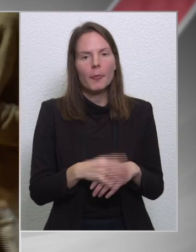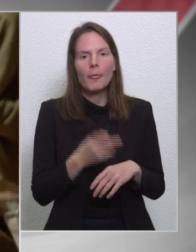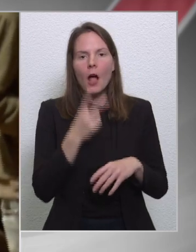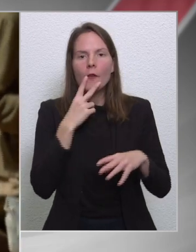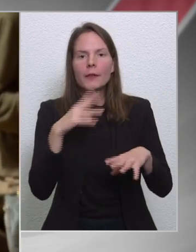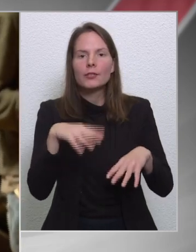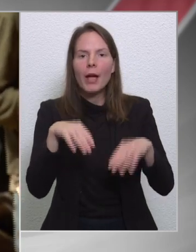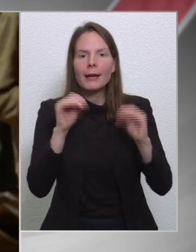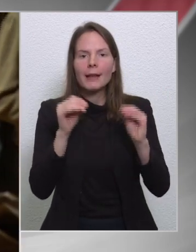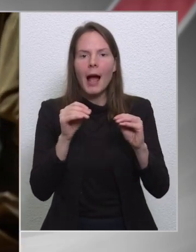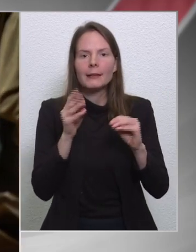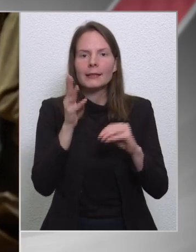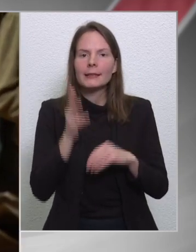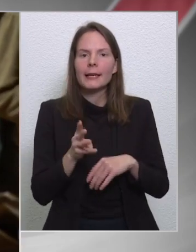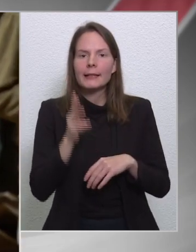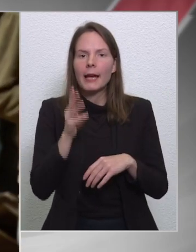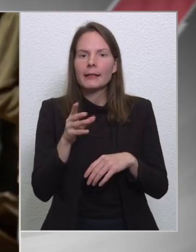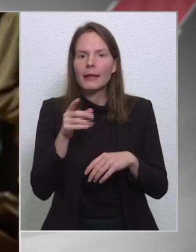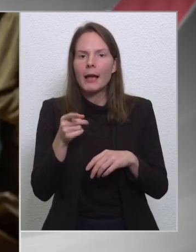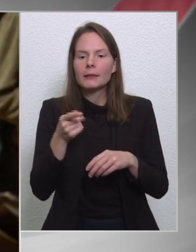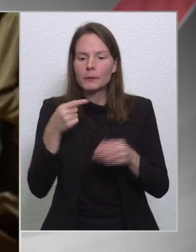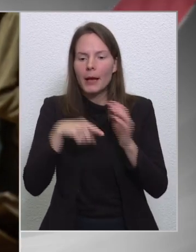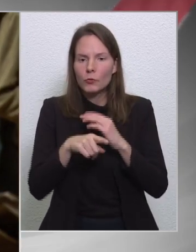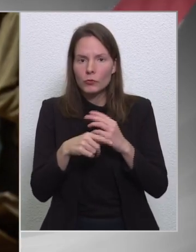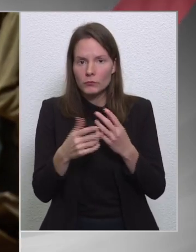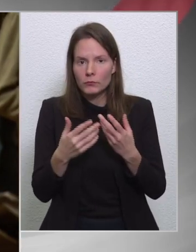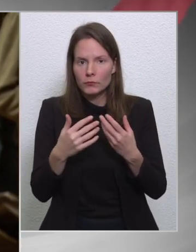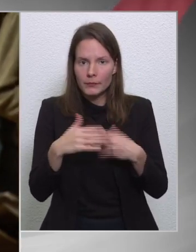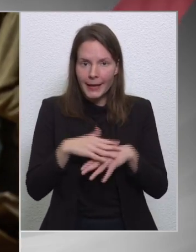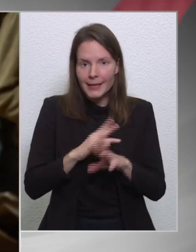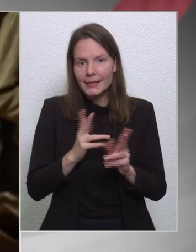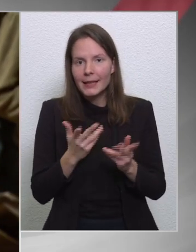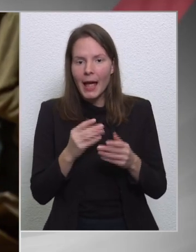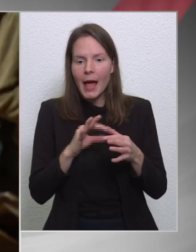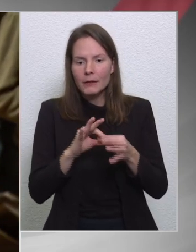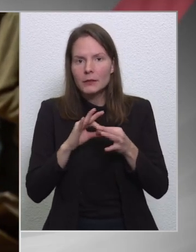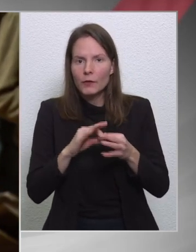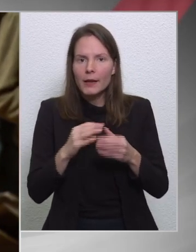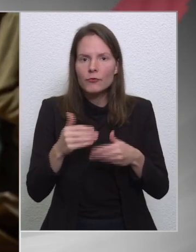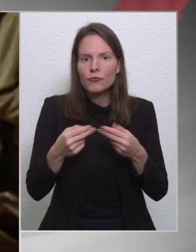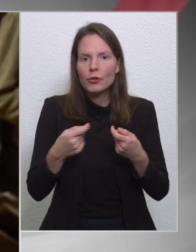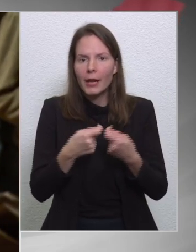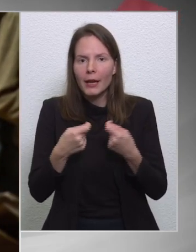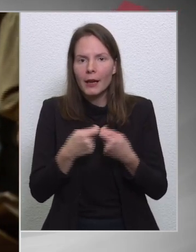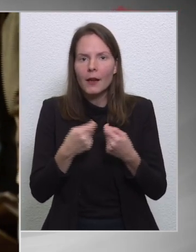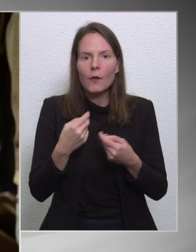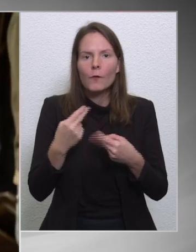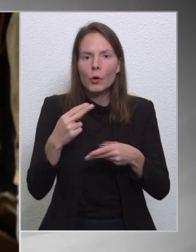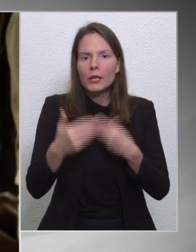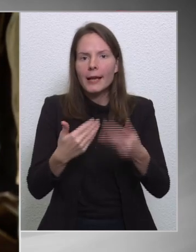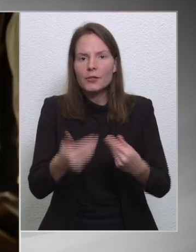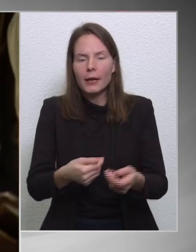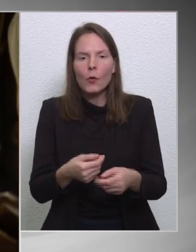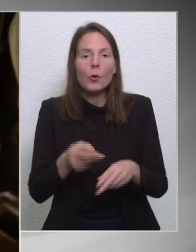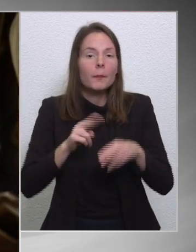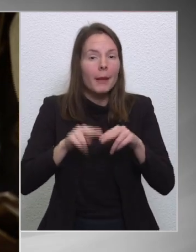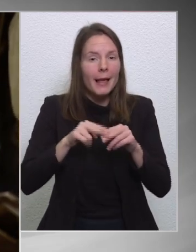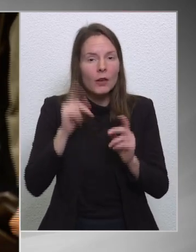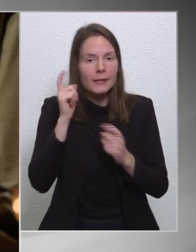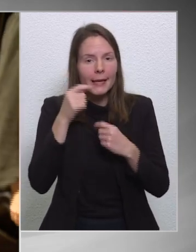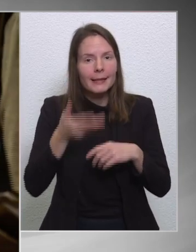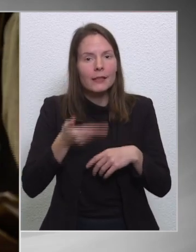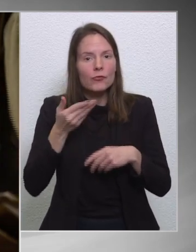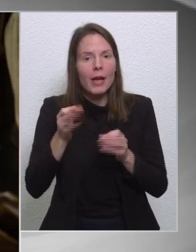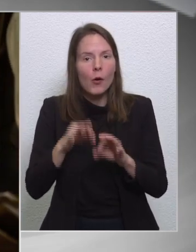négyeken belül mennyire érzik a szoros szövetség folytatásának, hogy a legykák szerint a csehelnökség úgy szervezi majd az ECOFIN-t, hogy előbb